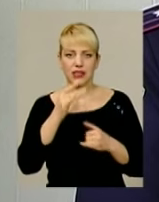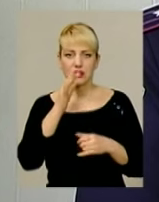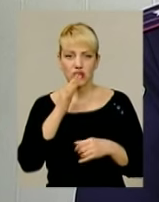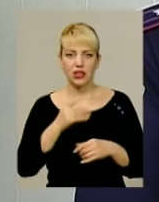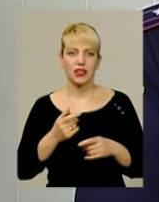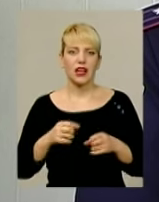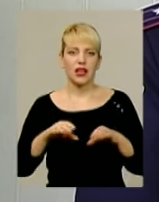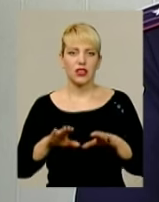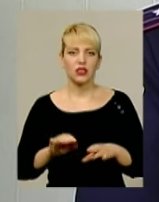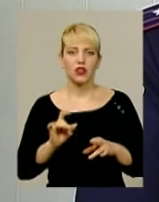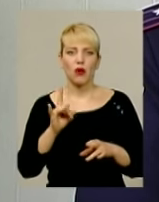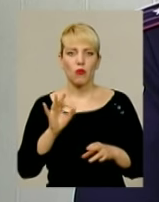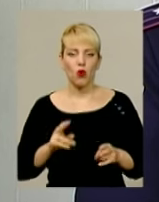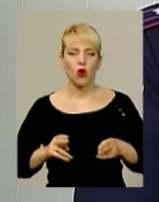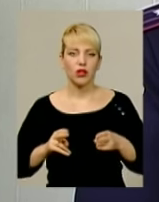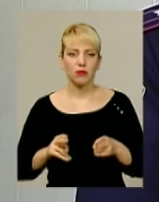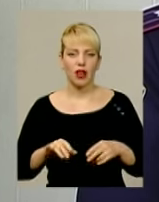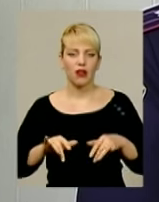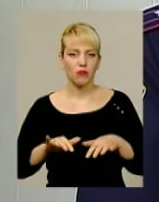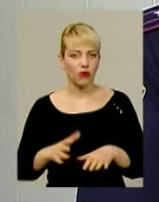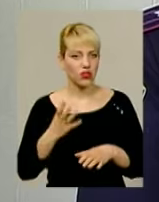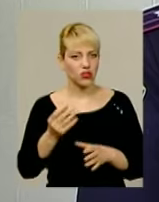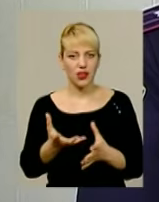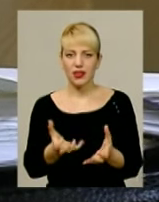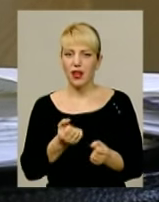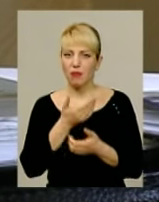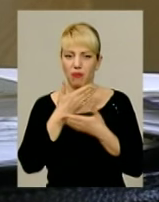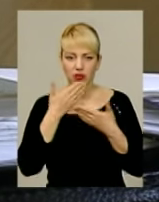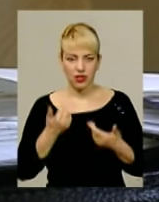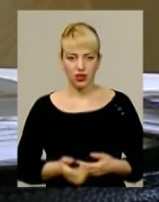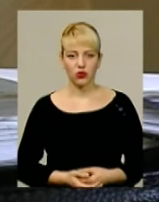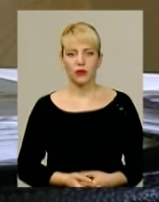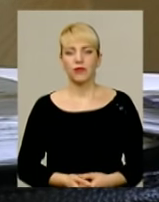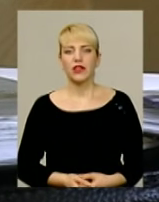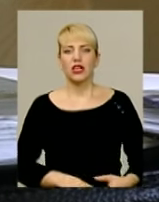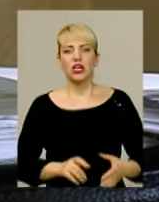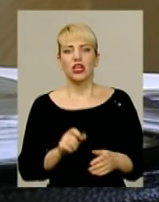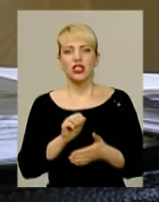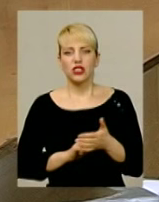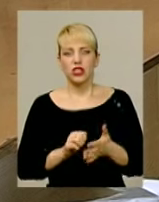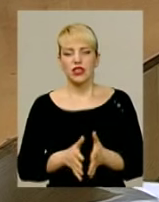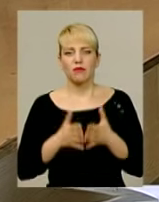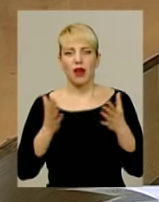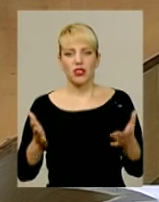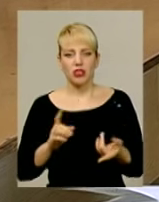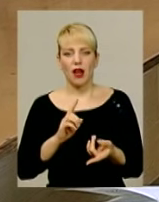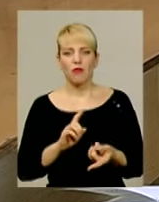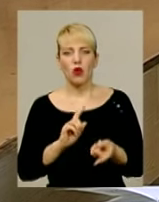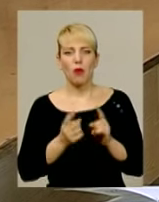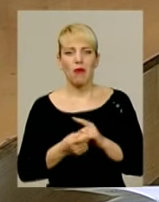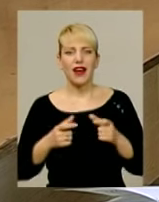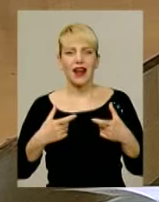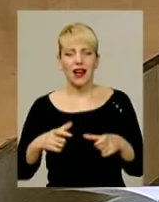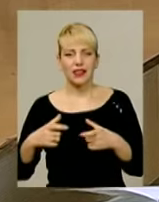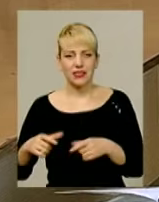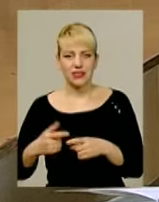провадженню не прийнято. В питанні того, щоб притягнення в'єдних осіб до відповідальності». До речі, через масштабну переатестацію в органах поліції цією